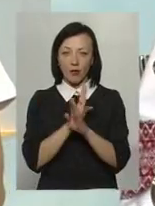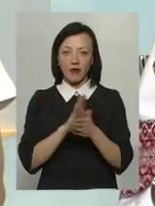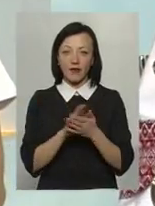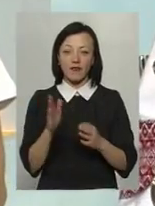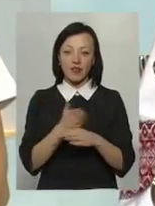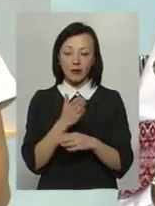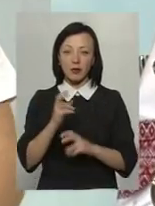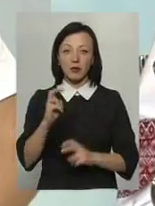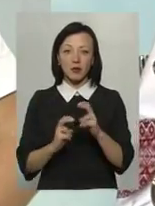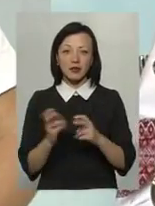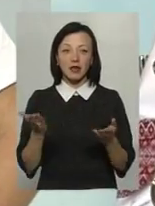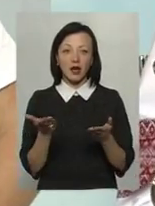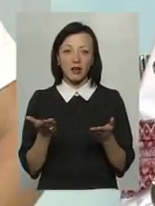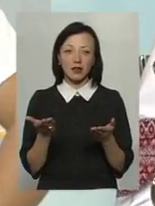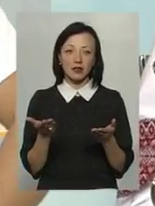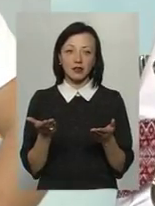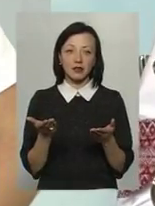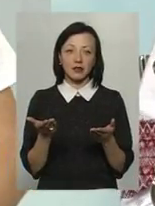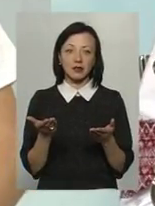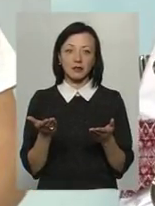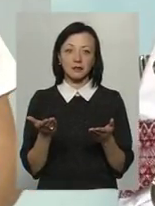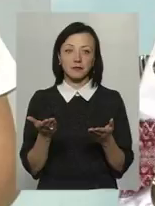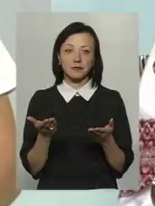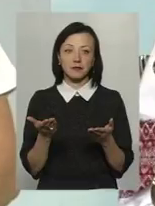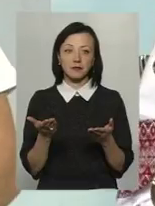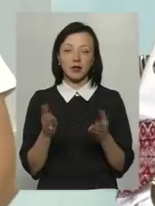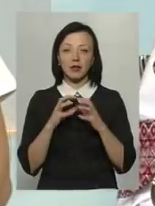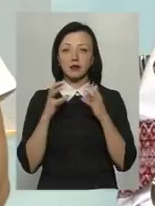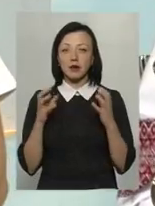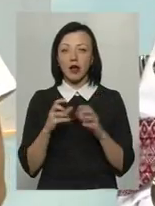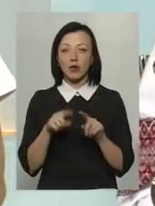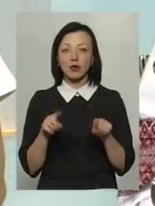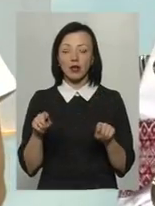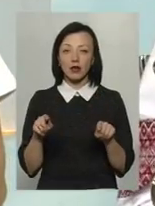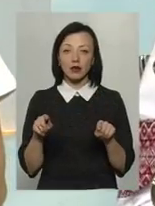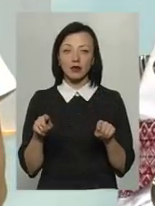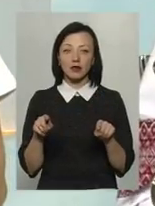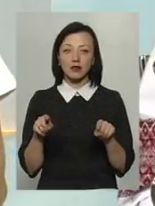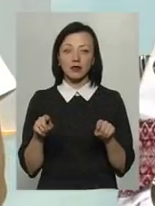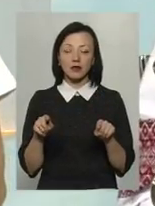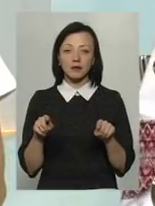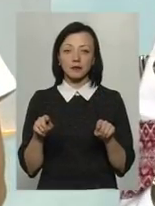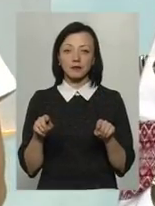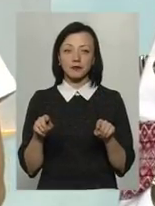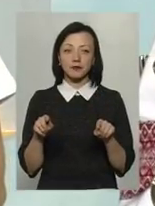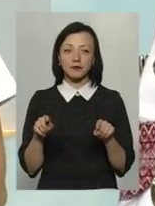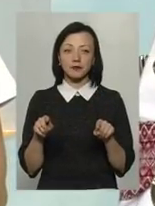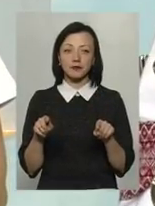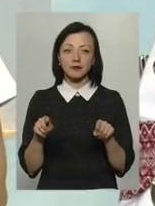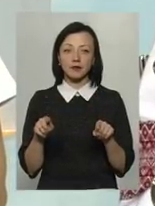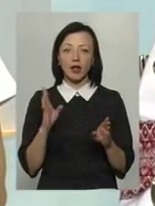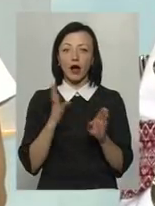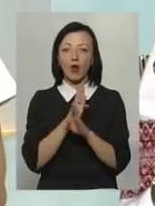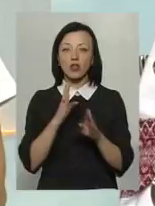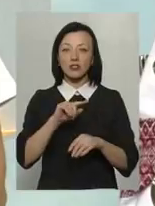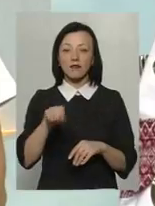підприємствах, які там, ну, зберігають деякі екологічні вимоги,